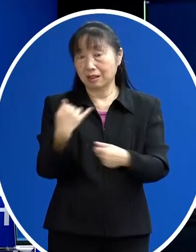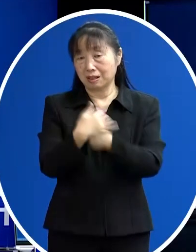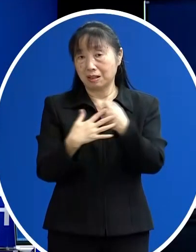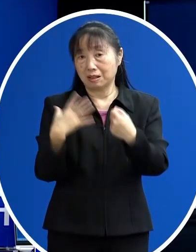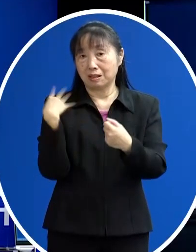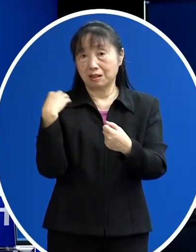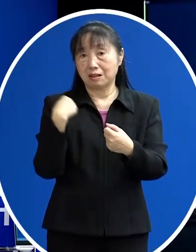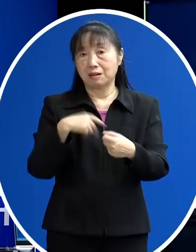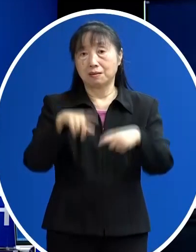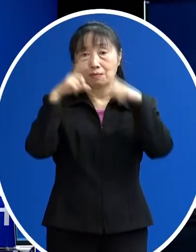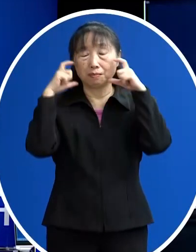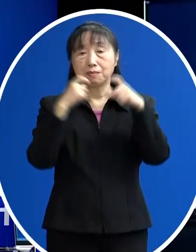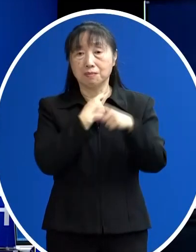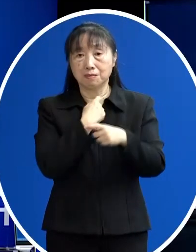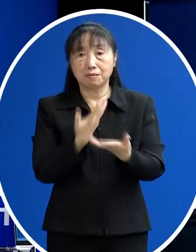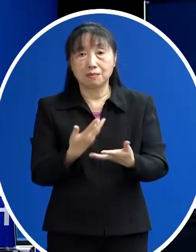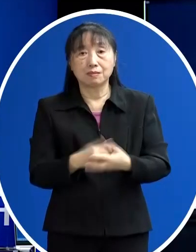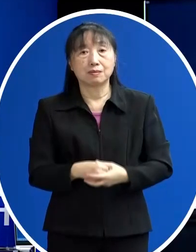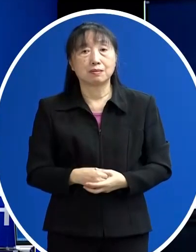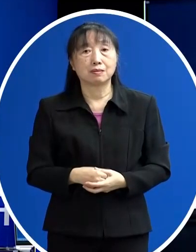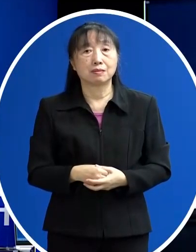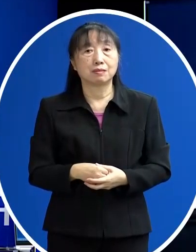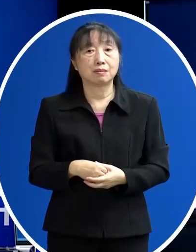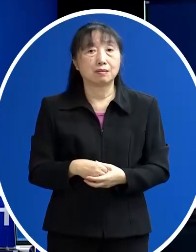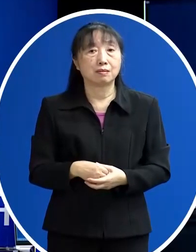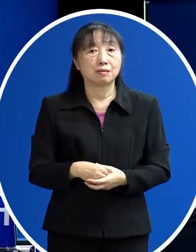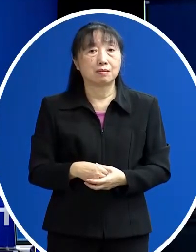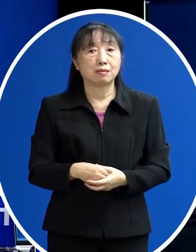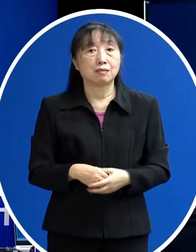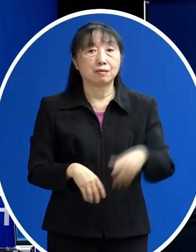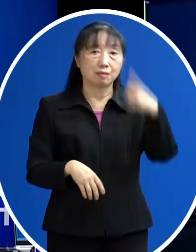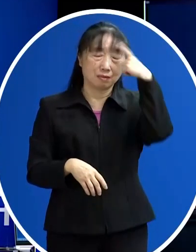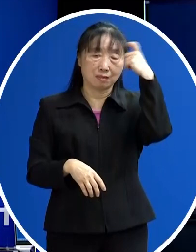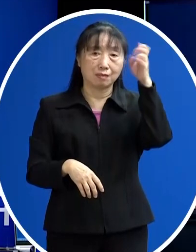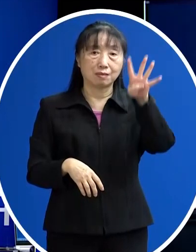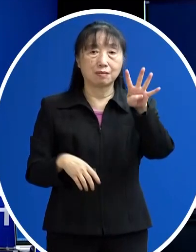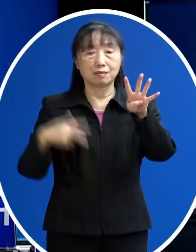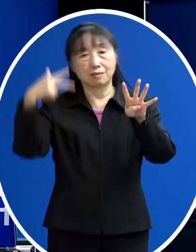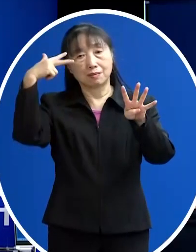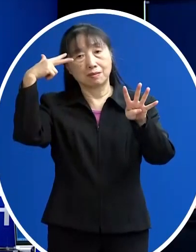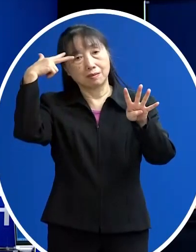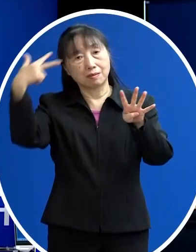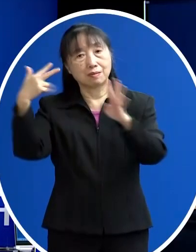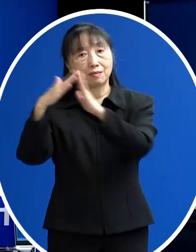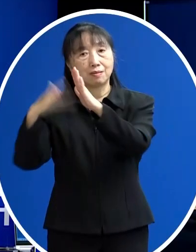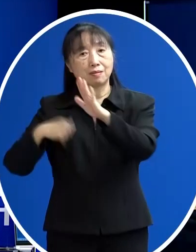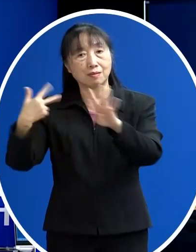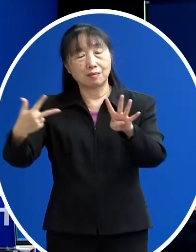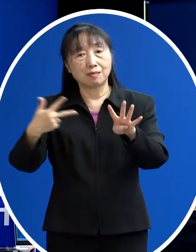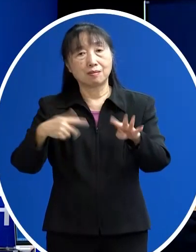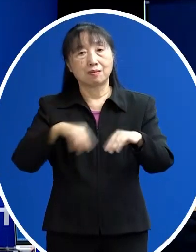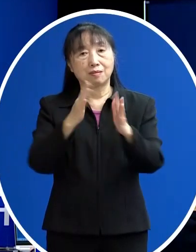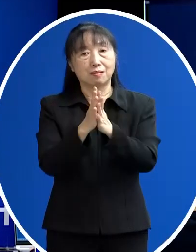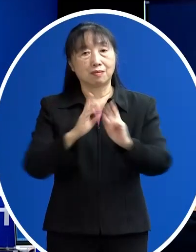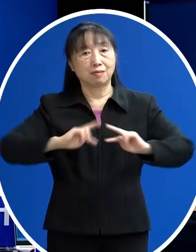到14加7 然後我們怎麼看謝謝 什麼要加714加7 就是反臺的檢疫